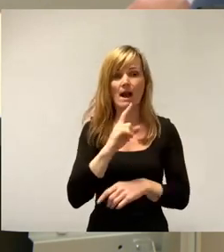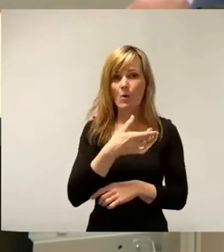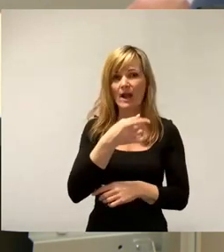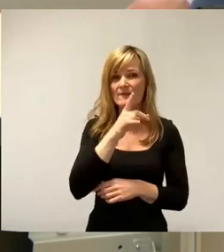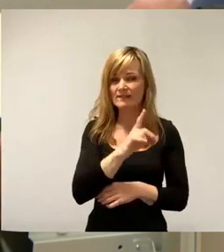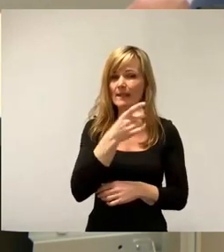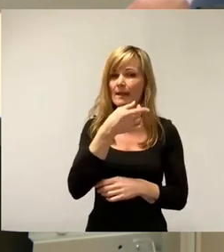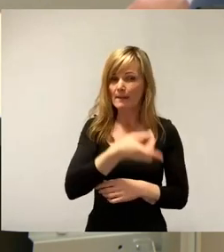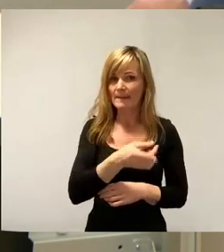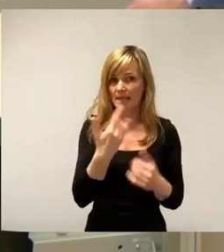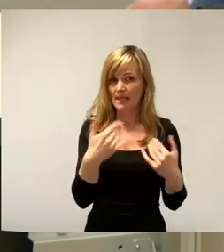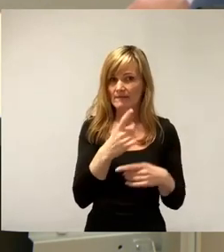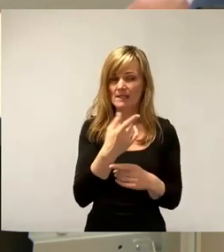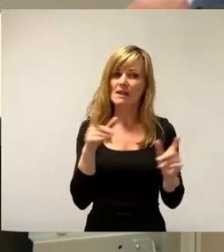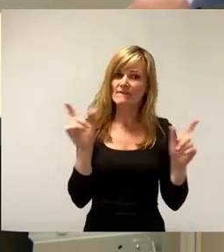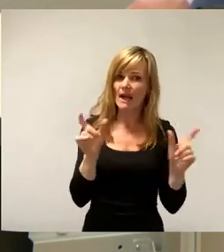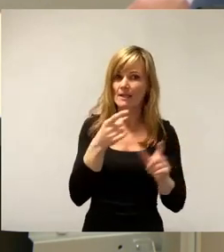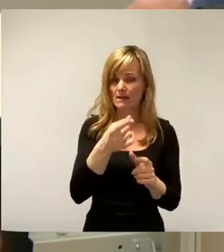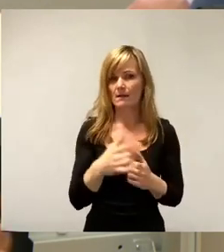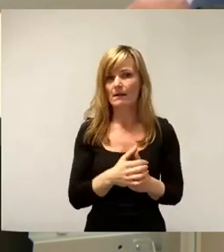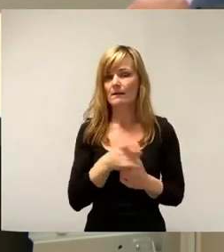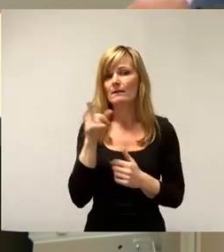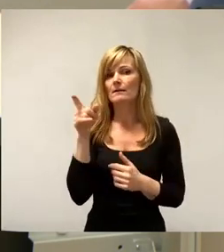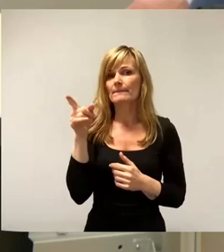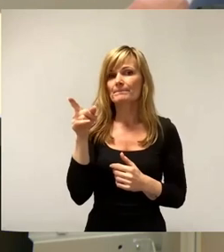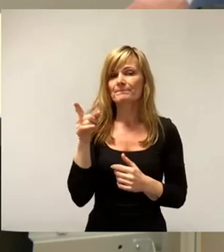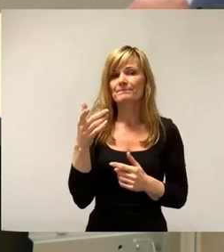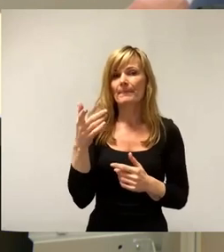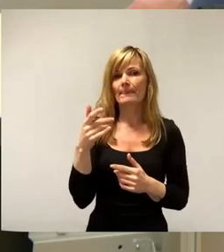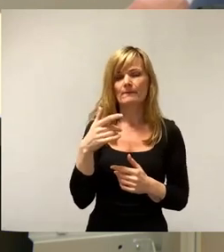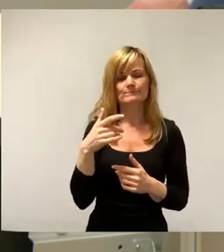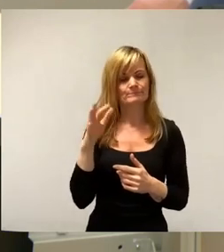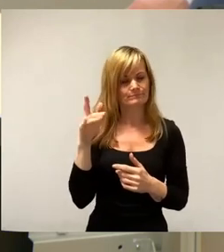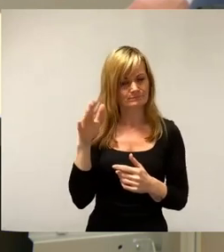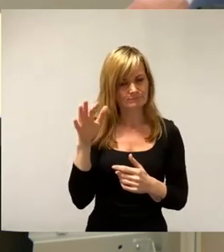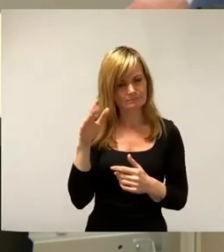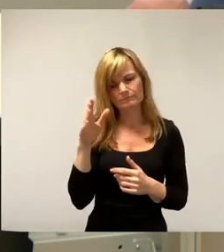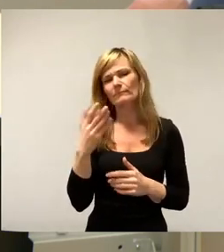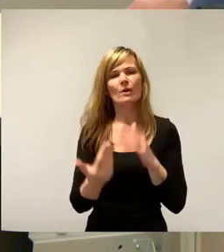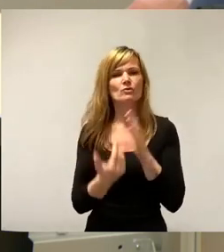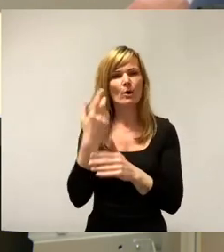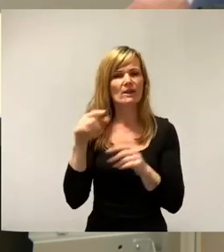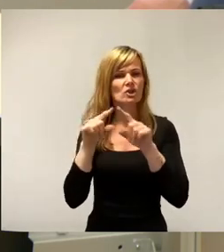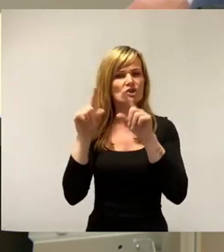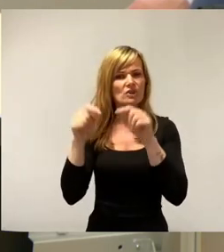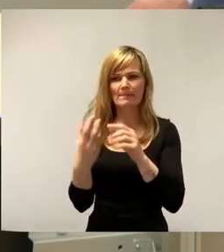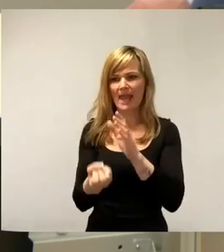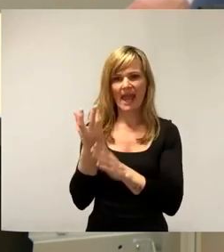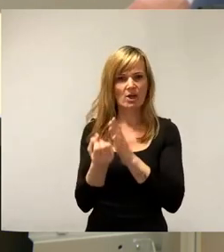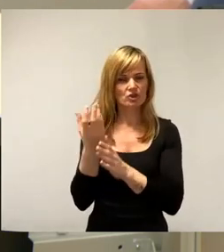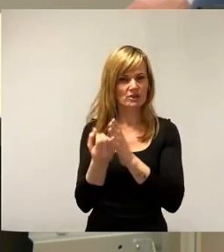jetzt hier, den taiwanesischen 9-Chip-Hersteller in Dresden mit seiner